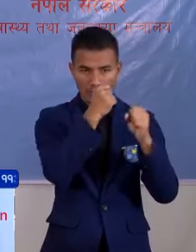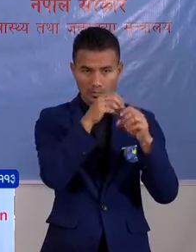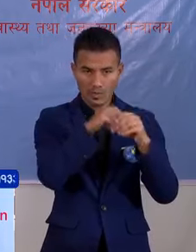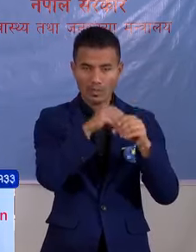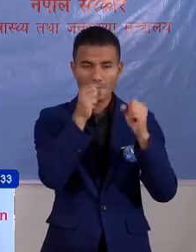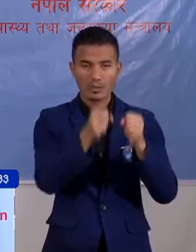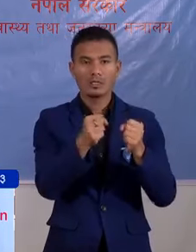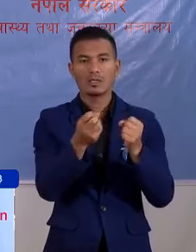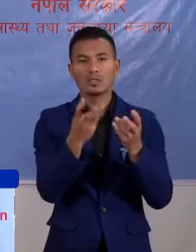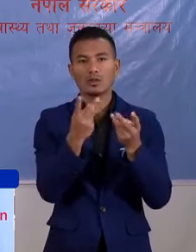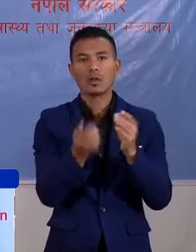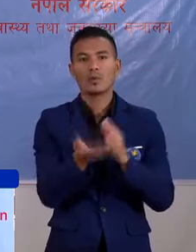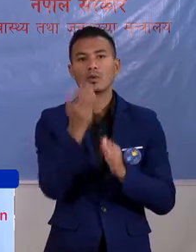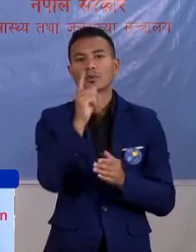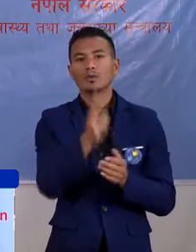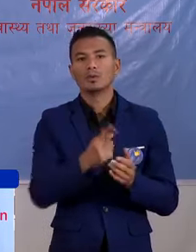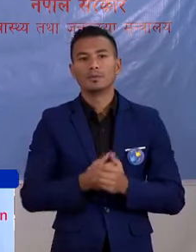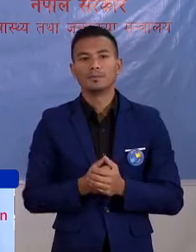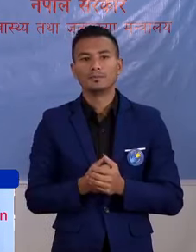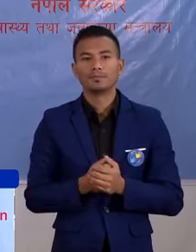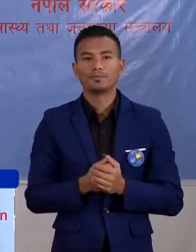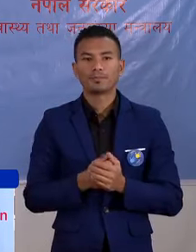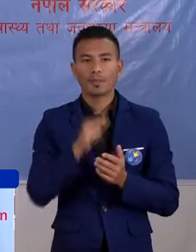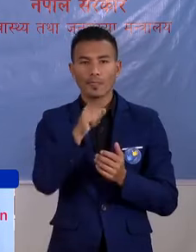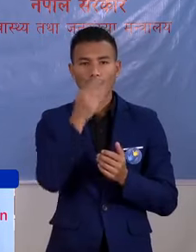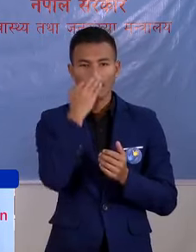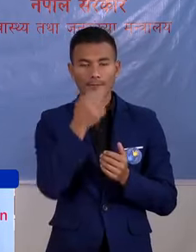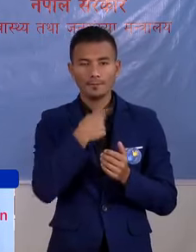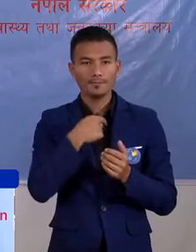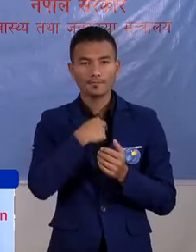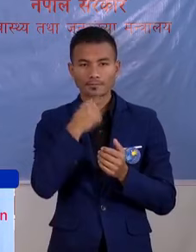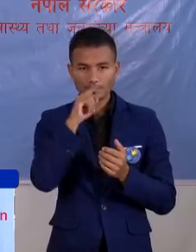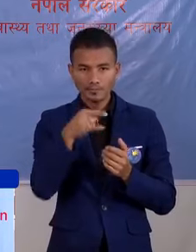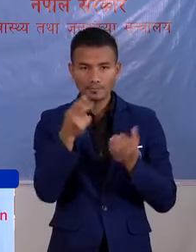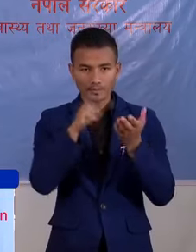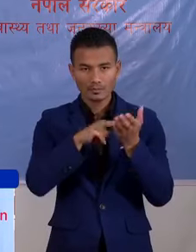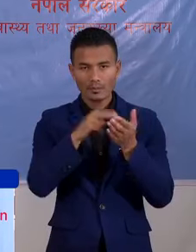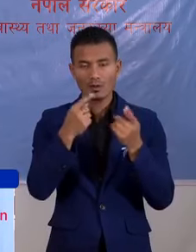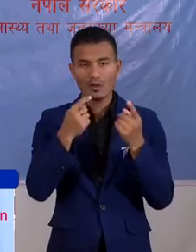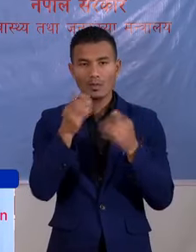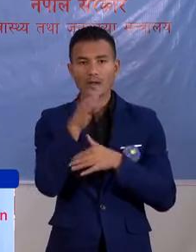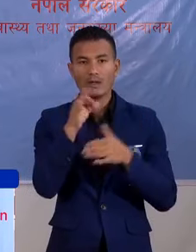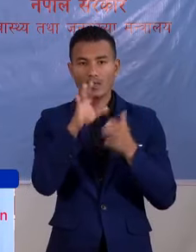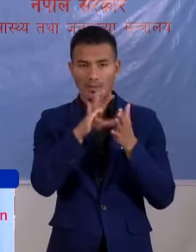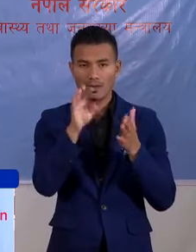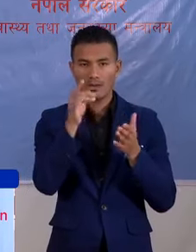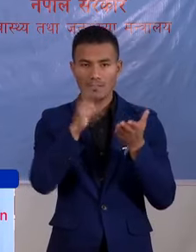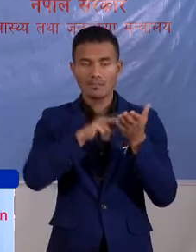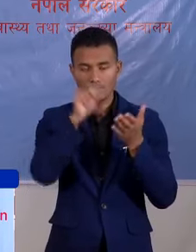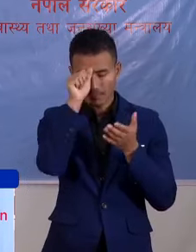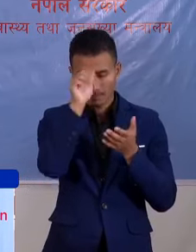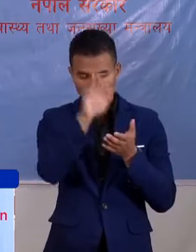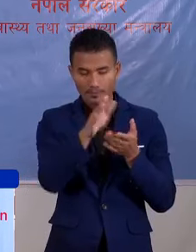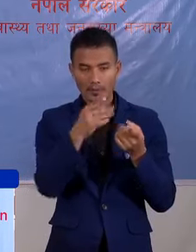संख्या बडेको हो तेसेले फेरी आमी बनना चाहांचौ स्वास्तित तथा जन संख्या मंत्रा लाएको तरफाटा कि